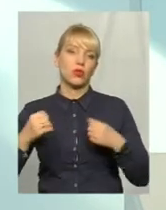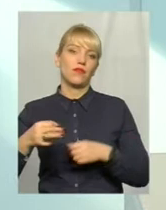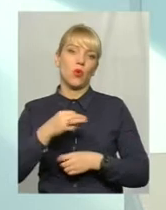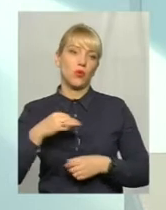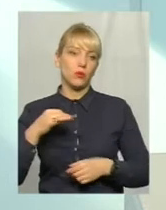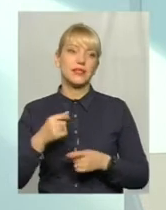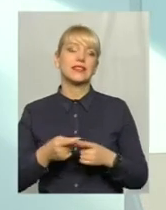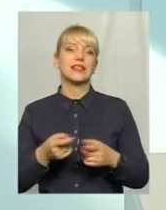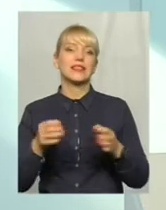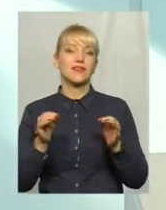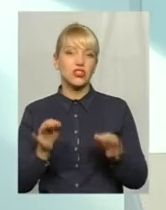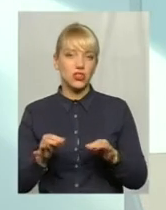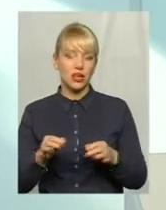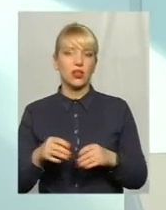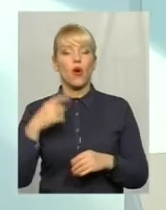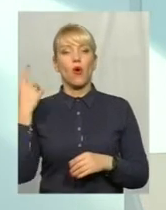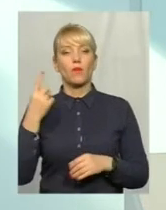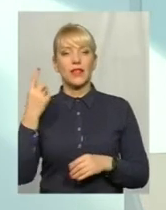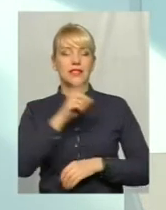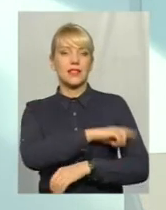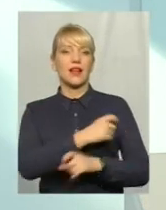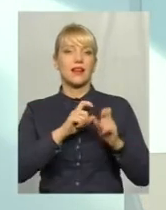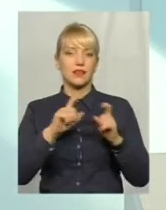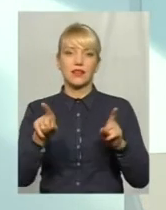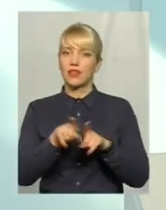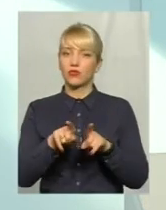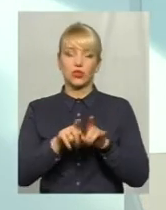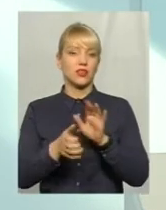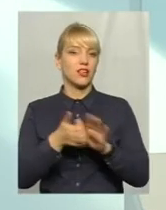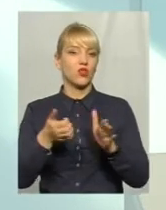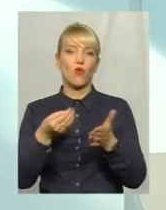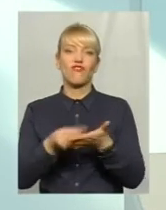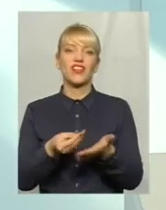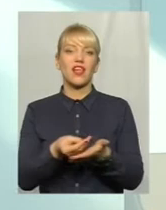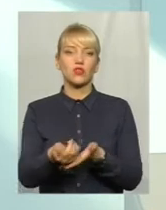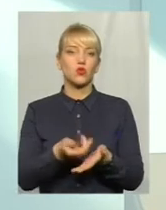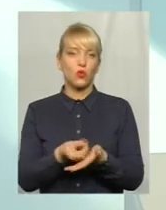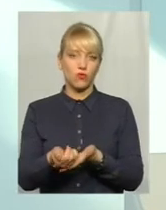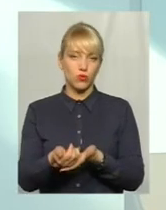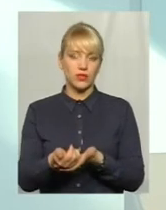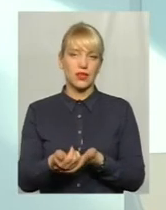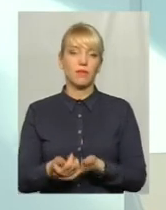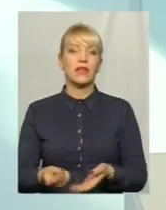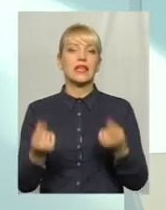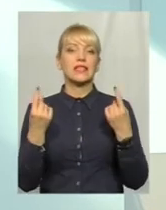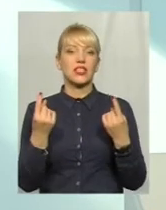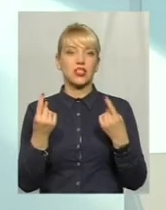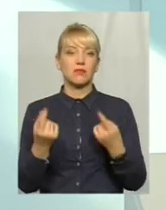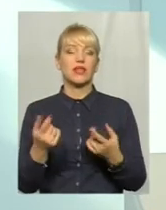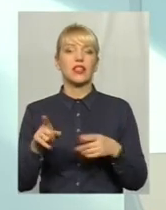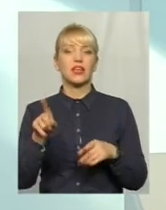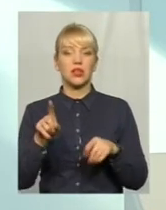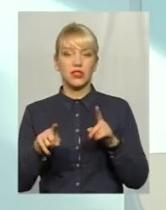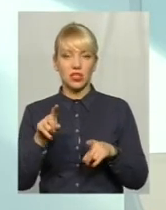звичайно, що обласна лікарня теж недофінансовується в значній мірі. І часом буває, що